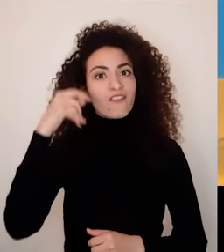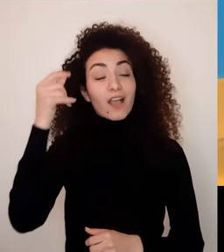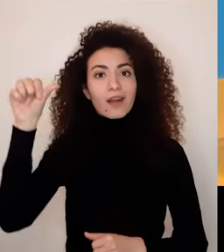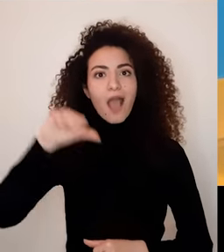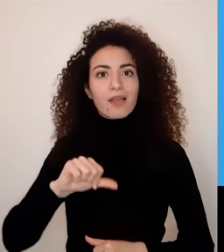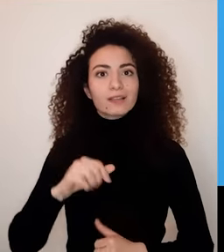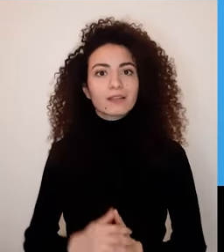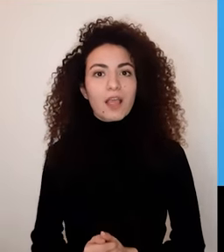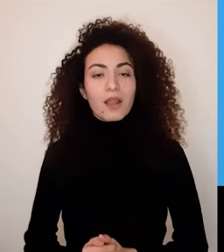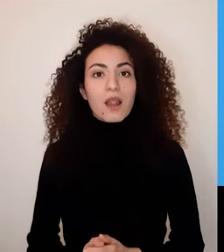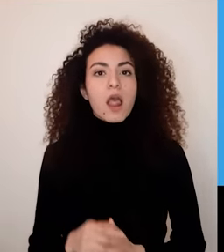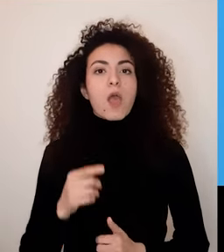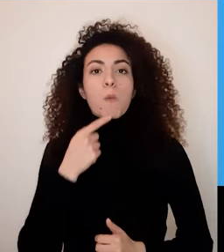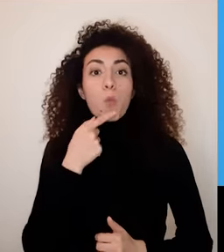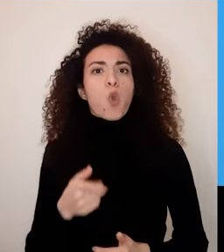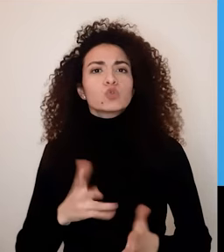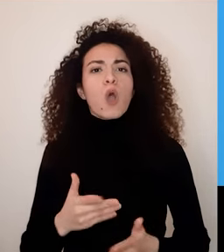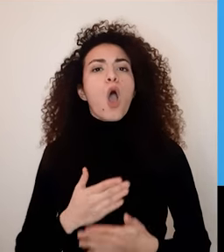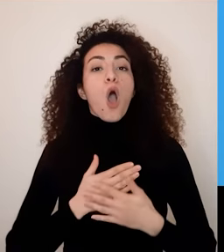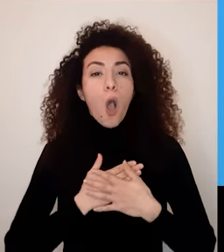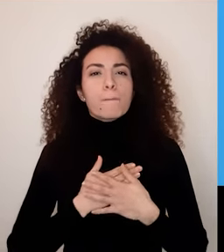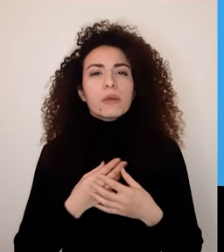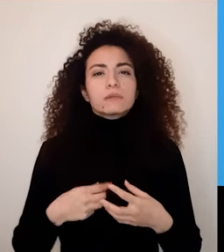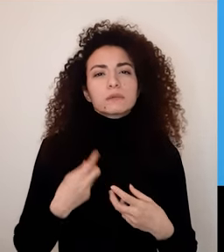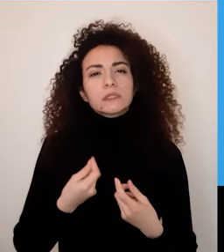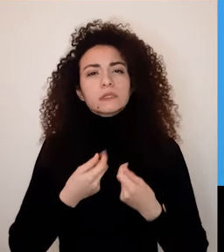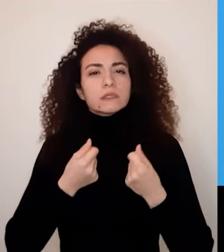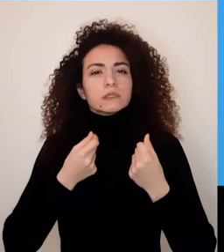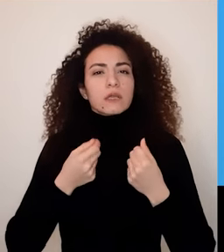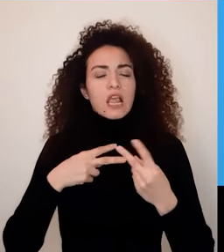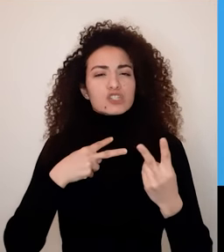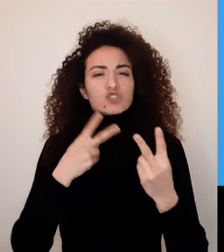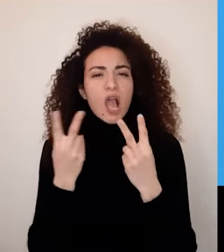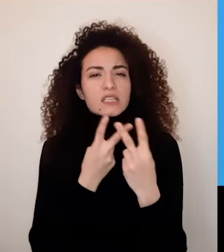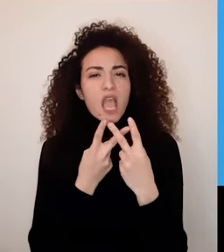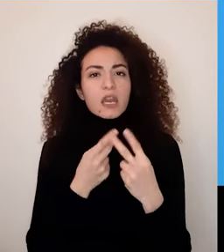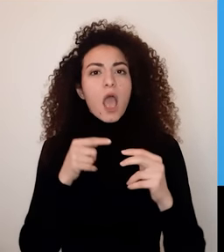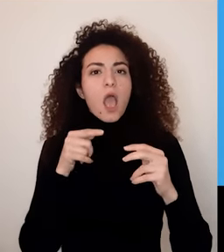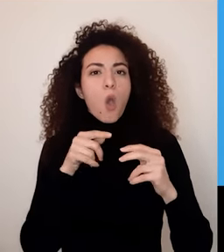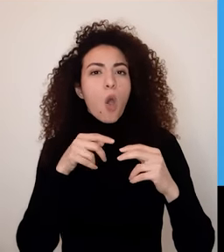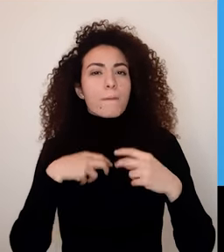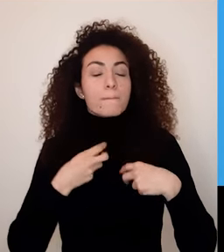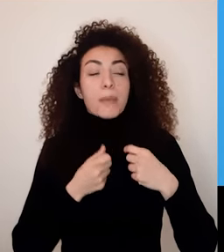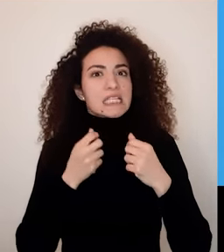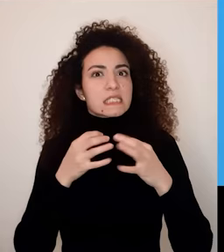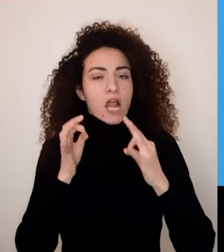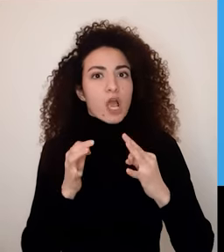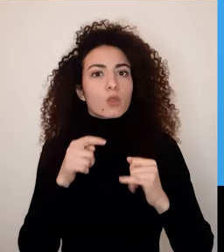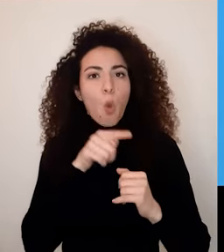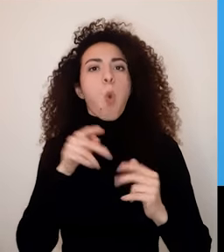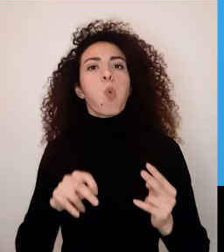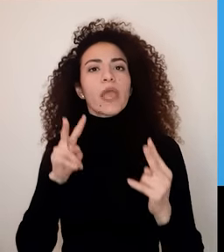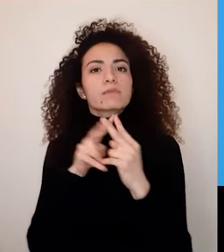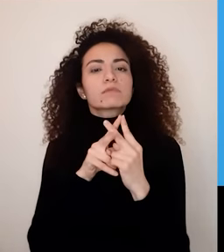نوسق به هاي إحدى الأساطير المتداونة واللي بتقول أنه لما منحب بنشعر بشغف كبير وكيميا